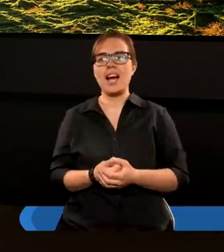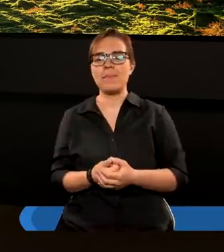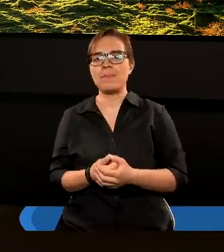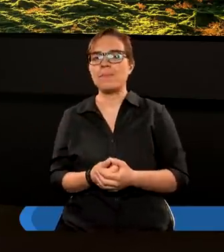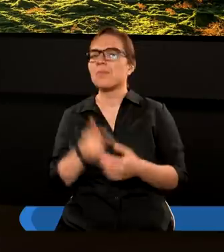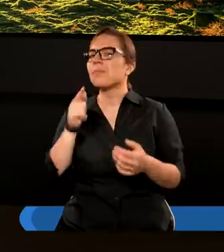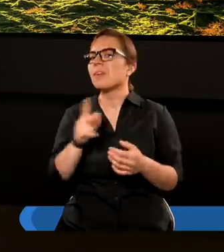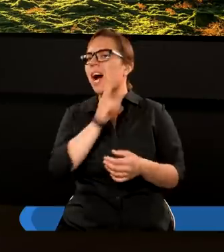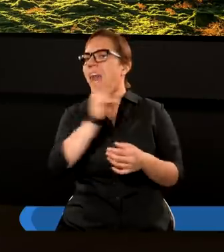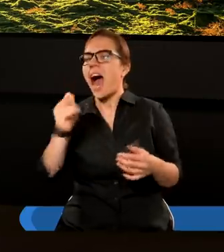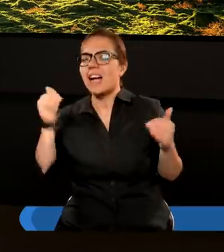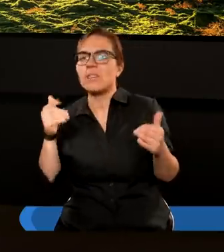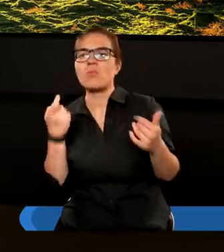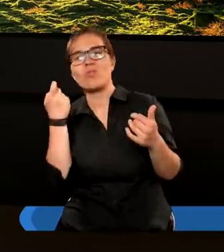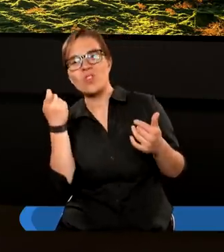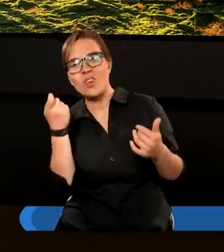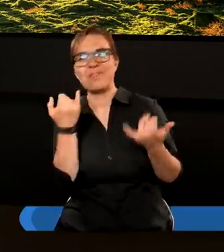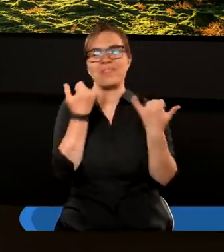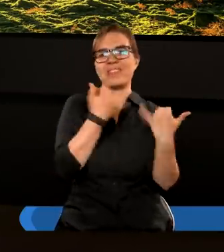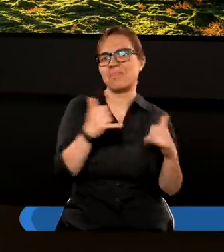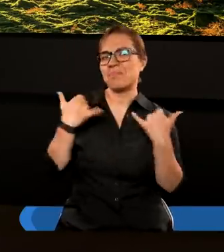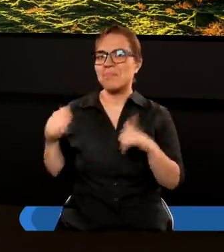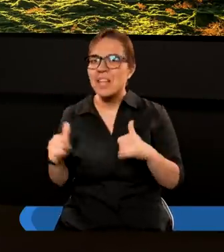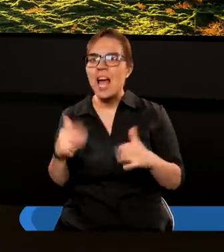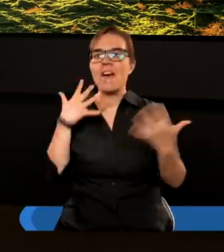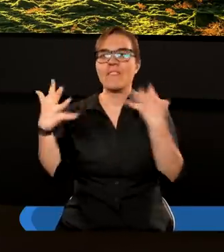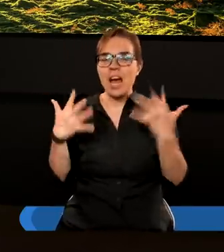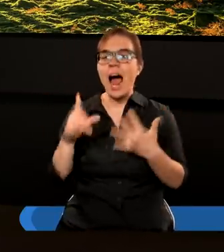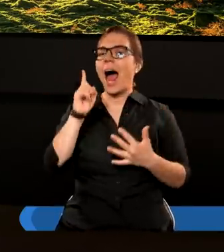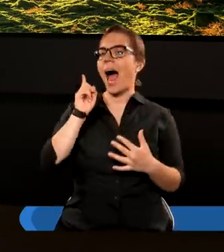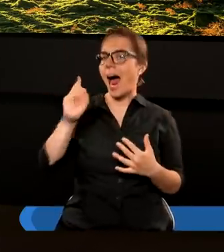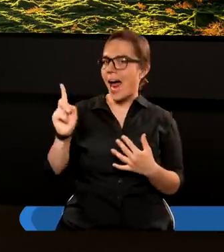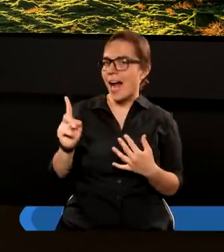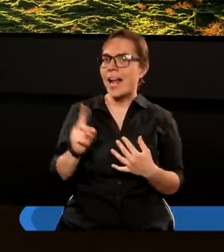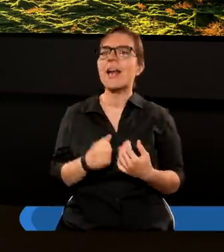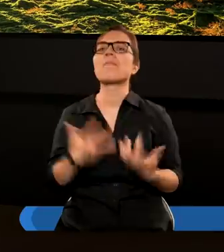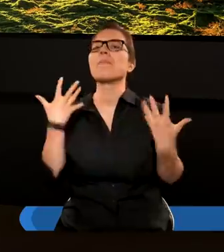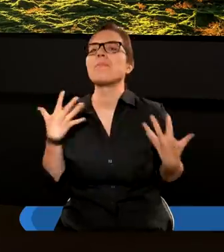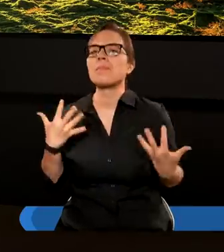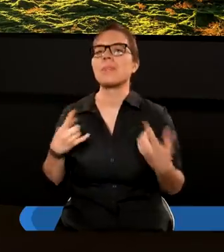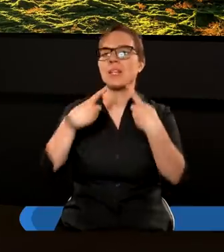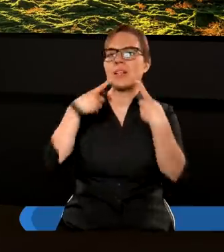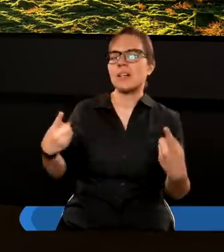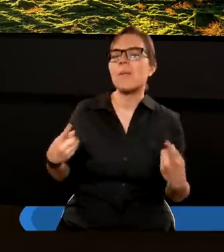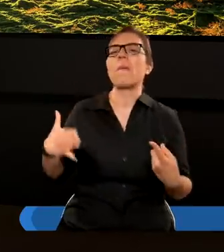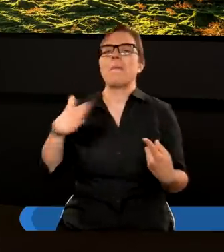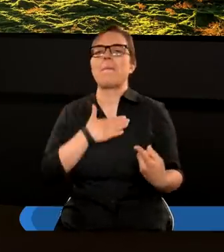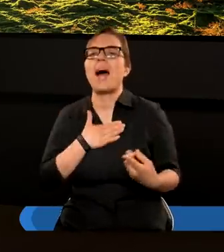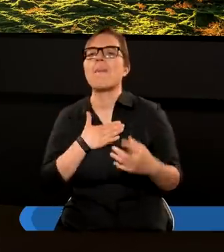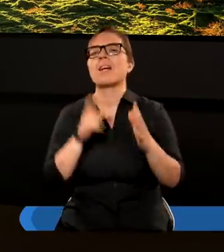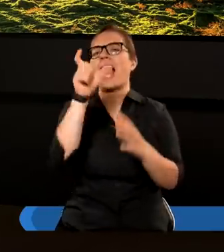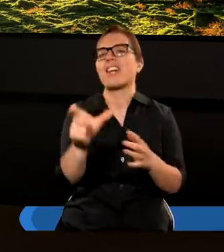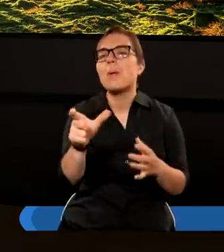Dla każdego to może troszeczkę inaczej wyglądać, ale generalnie możemy powiedzieć, mam dla Ciebie